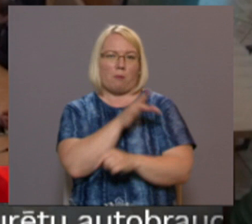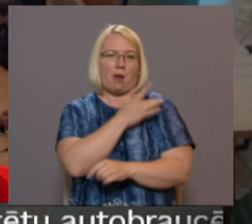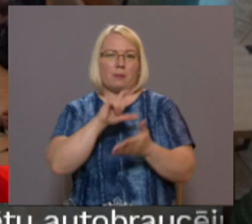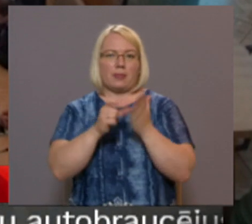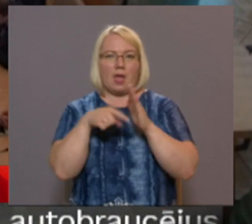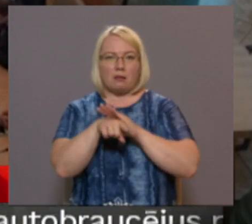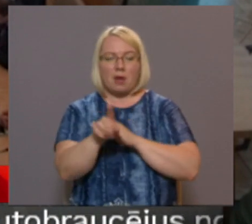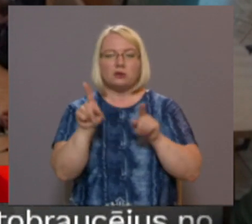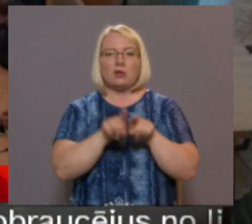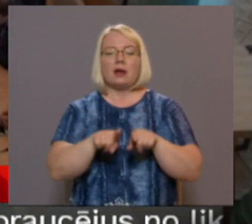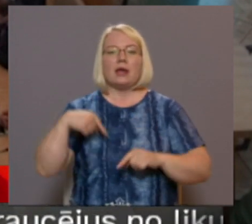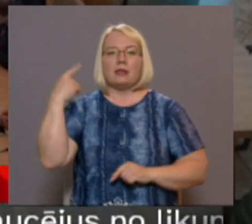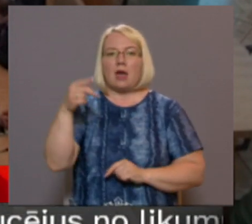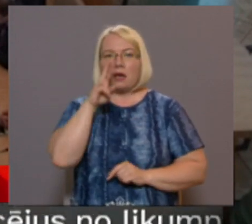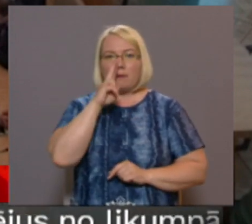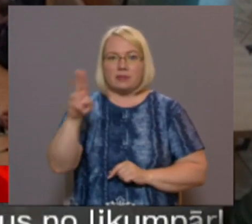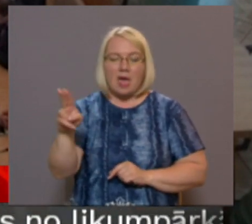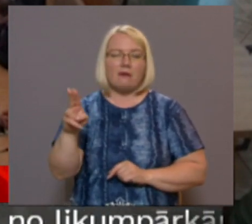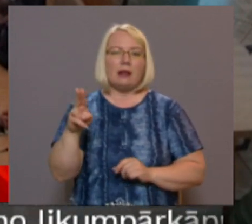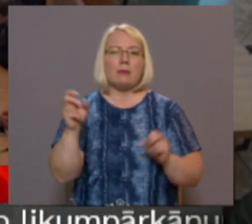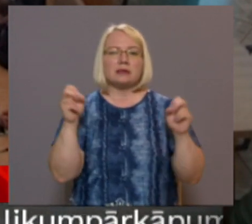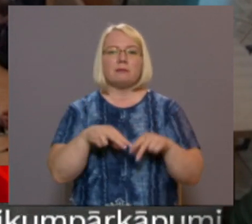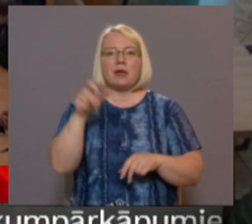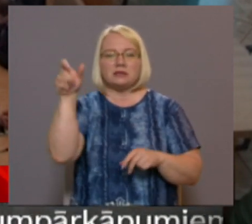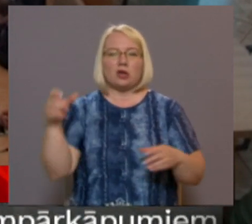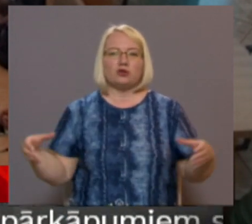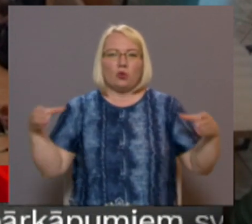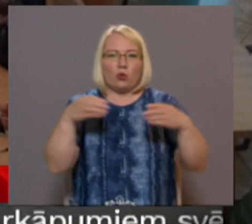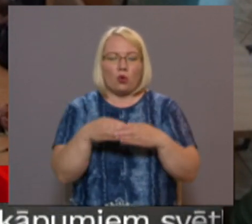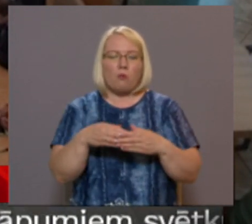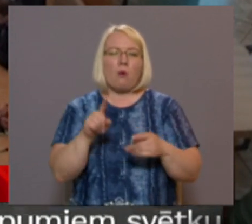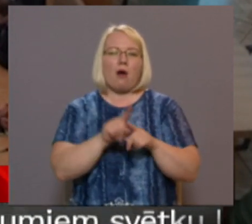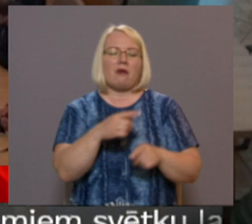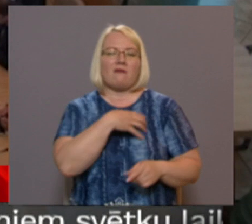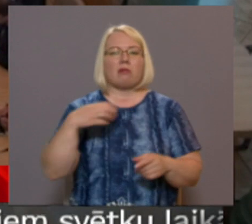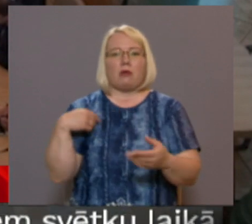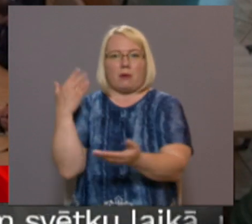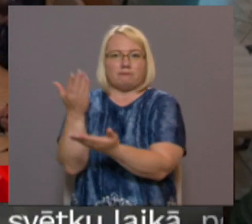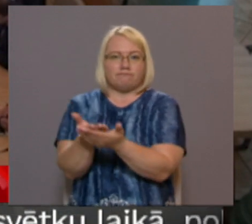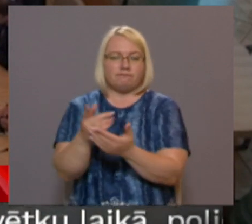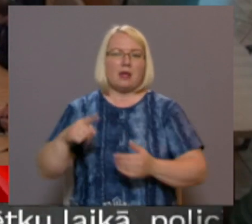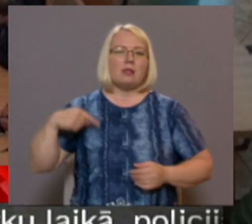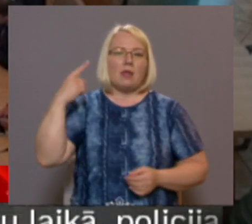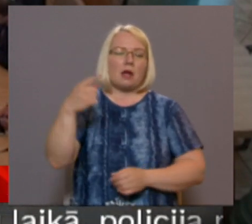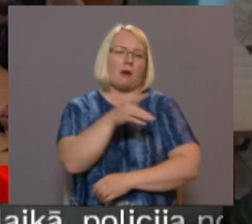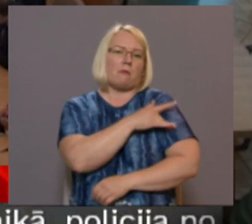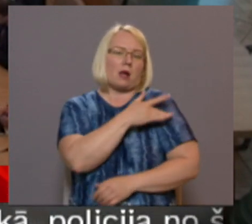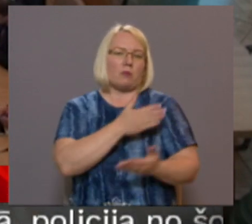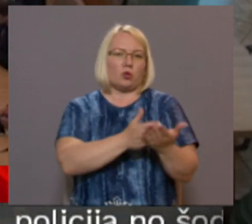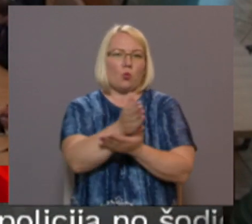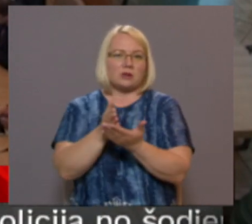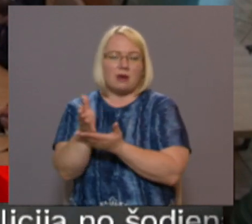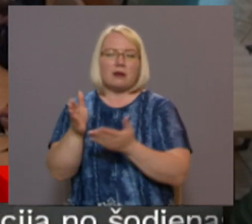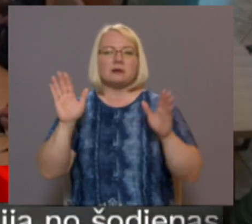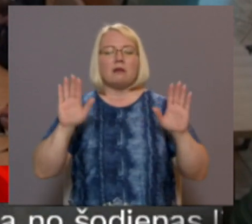Arī nākošanedeļa no VG grupas turpināsim uz valdības galda līdz nākošās pakalpojuma nozeres tā,